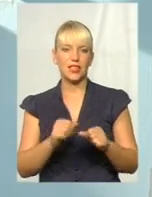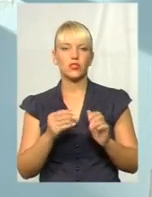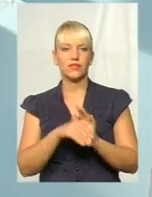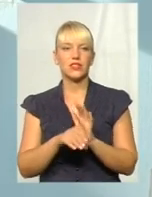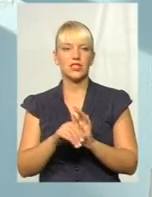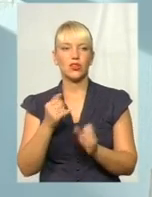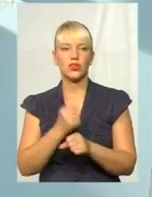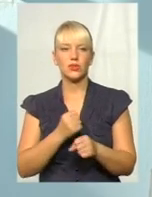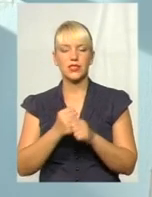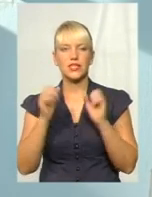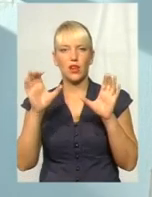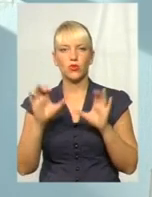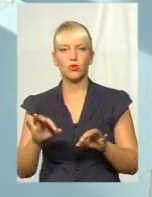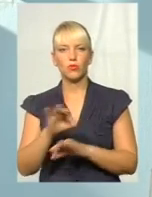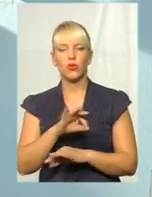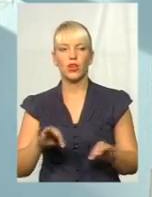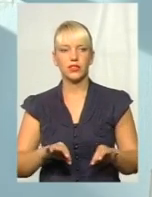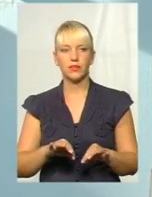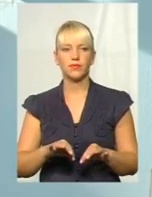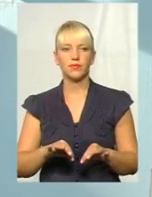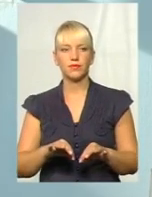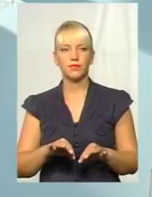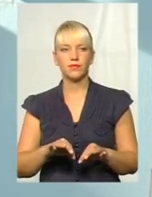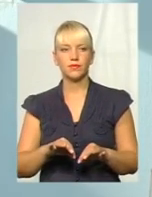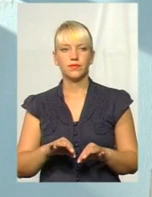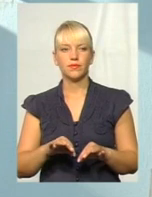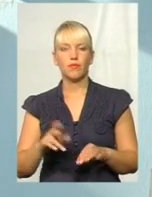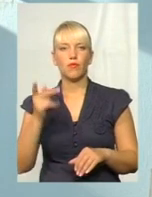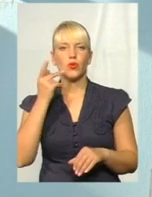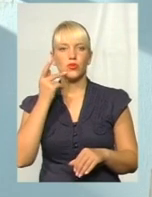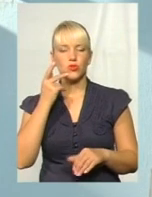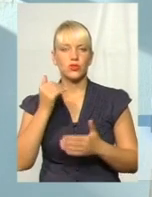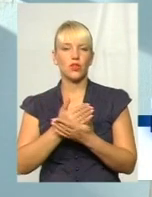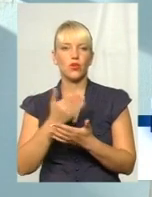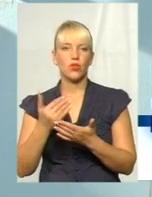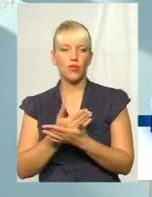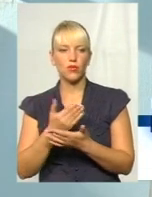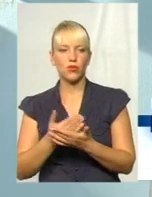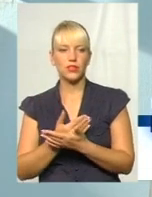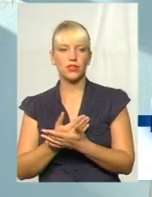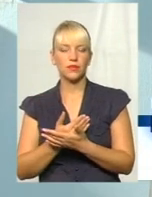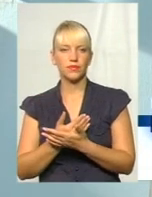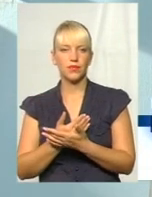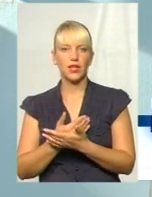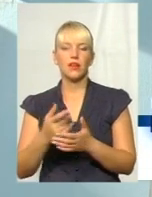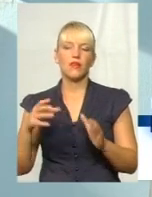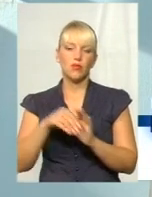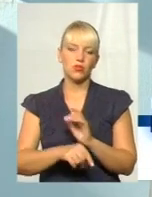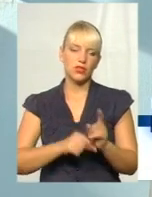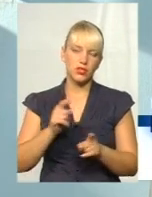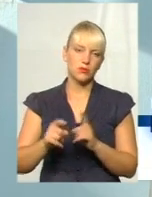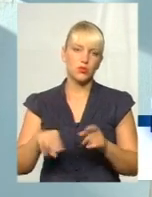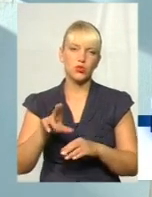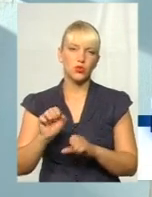розробляється законопроект. Він постійно оновлюється, вносяться зміни